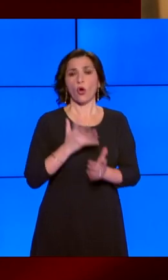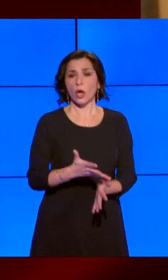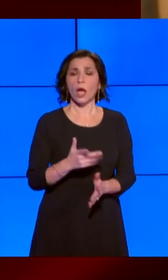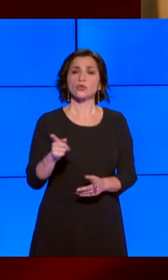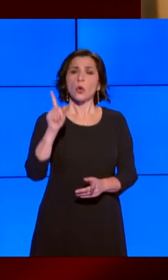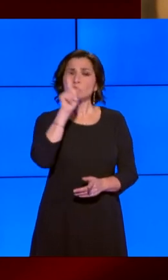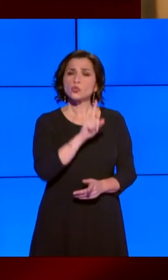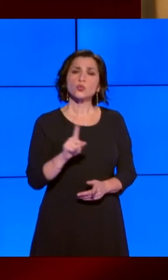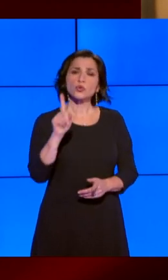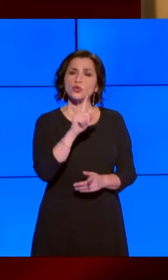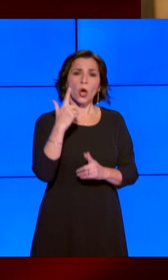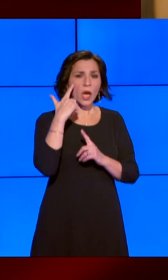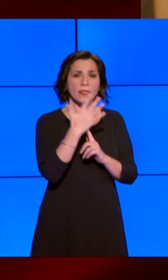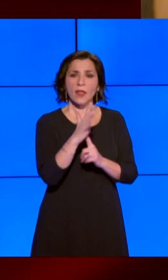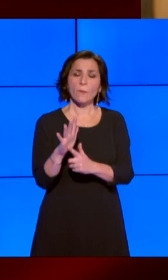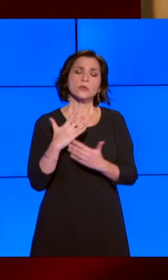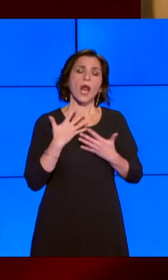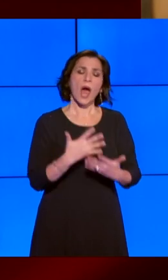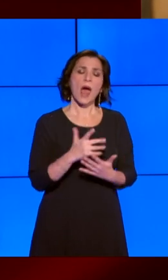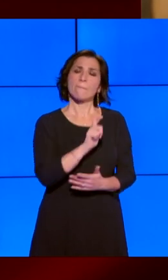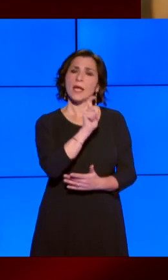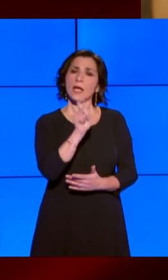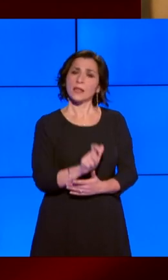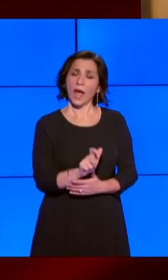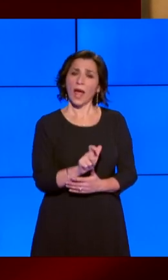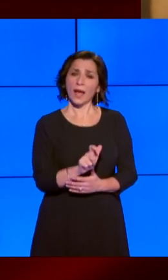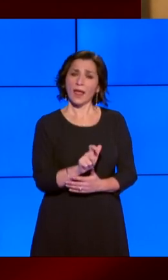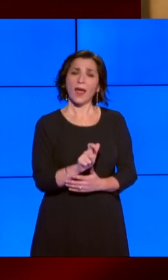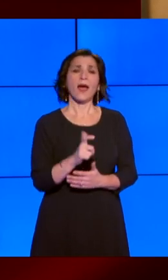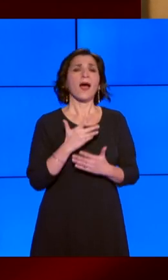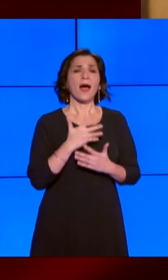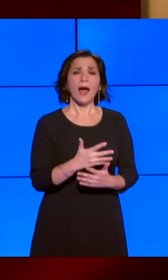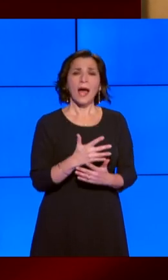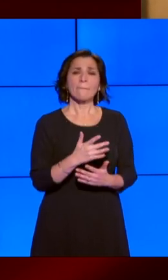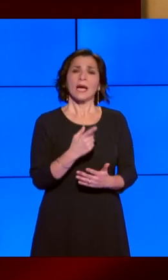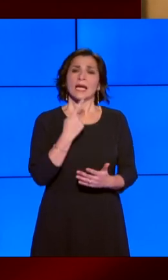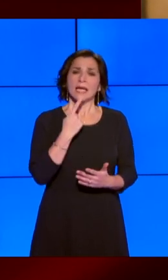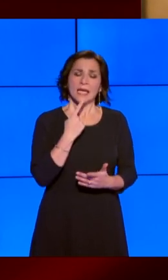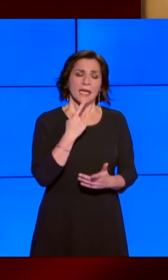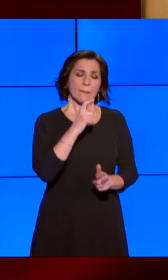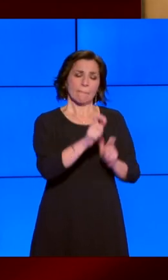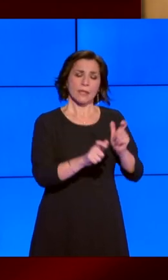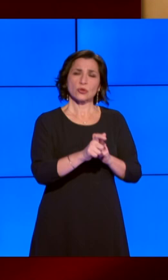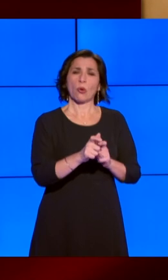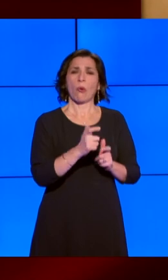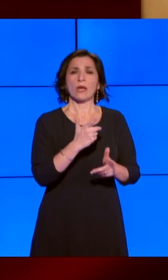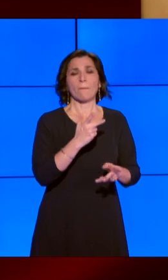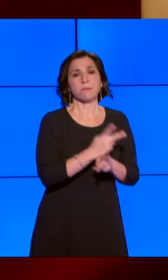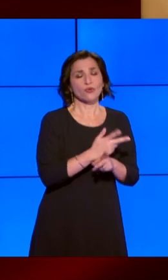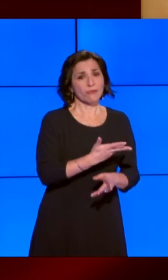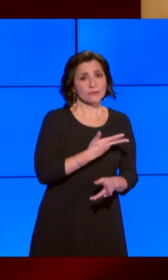di amare il nostro paese a partire da coloro che versano in condizioni di bisogno e da chi